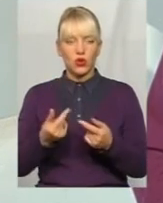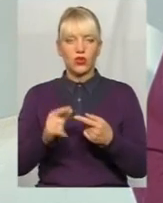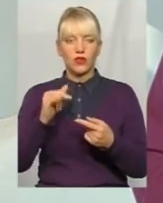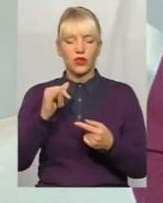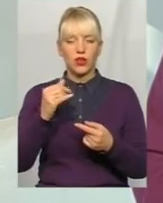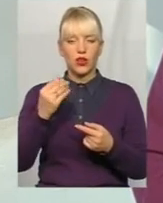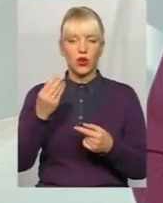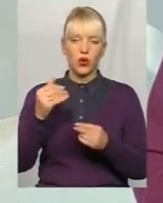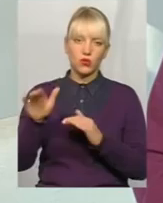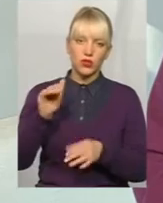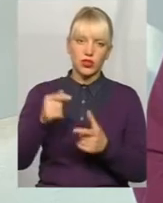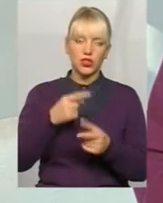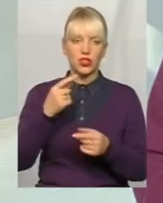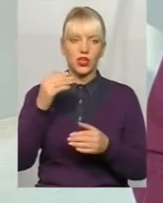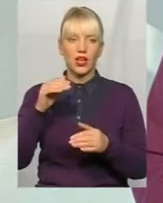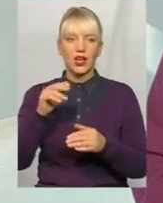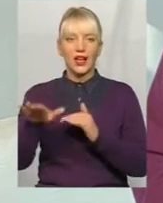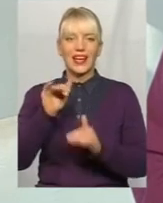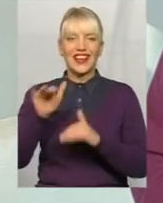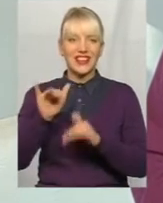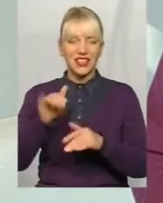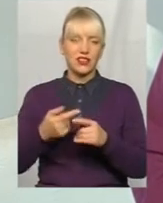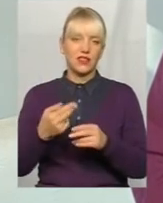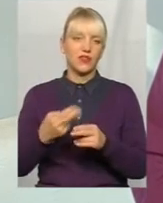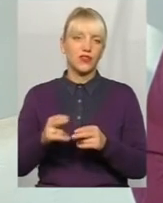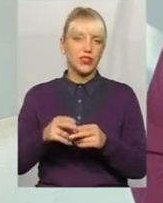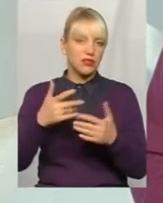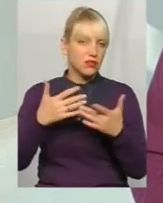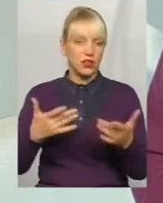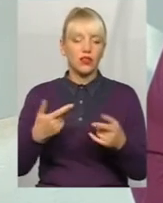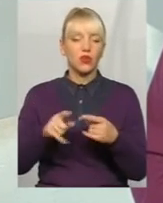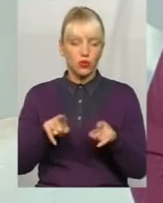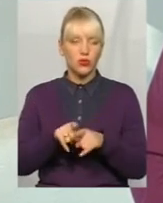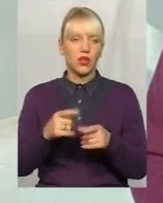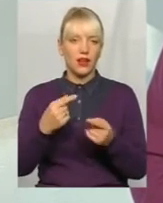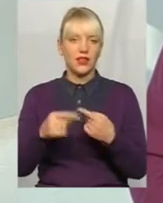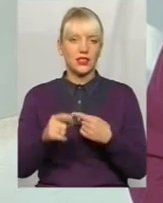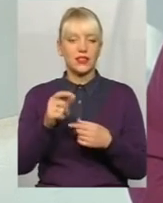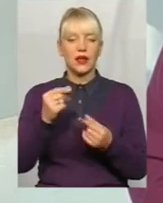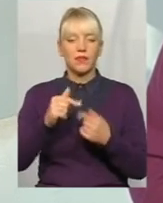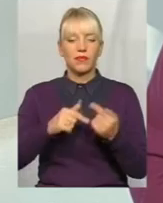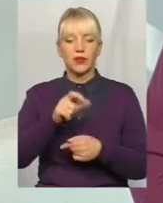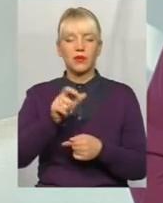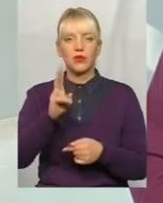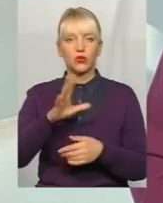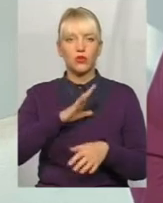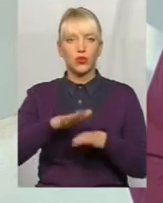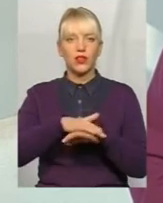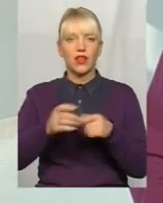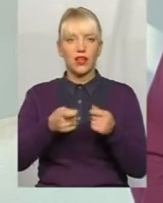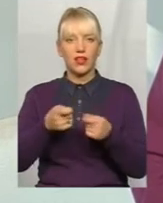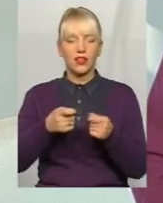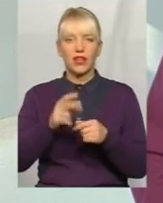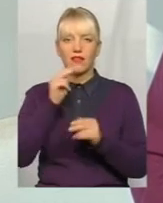або позичених, або своїх, або кредитів не менше 50 тисяч. Тому і така різниця. Але підприємці, які були на ринках, вони не винні, що вони